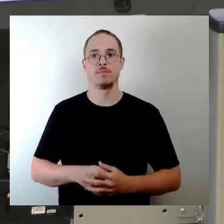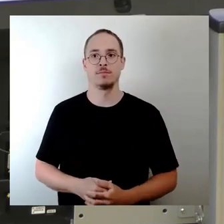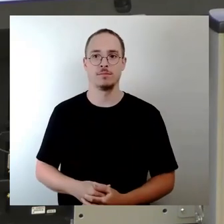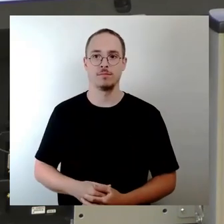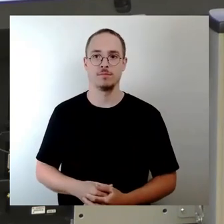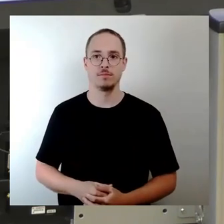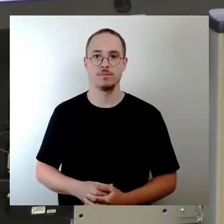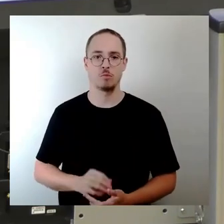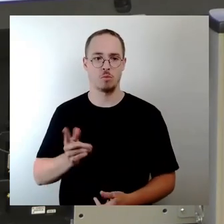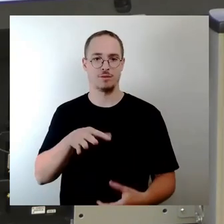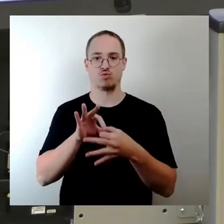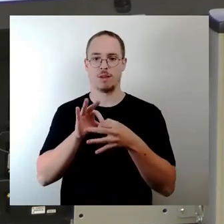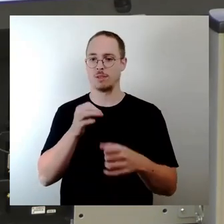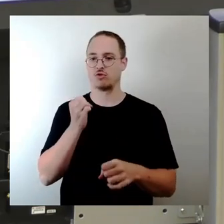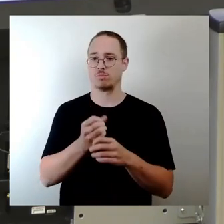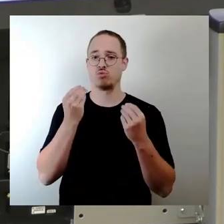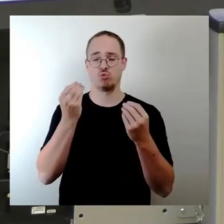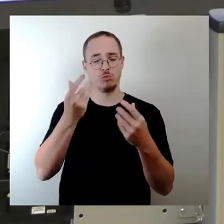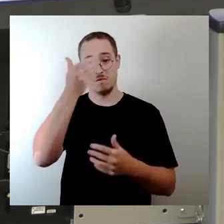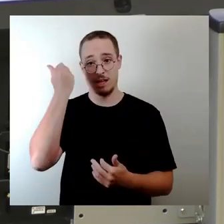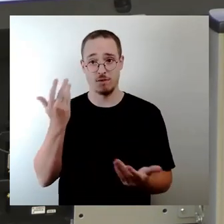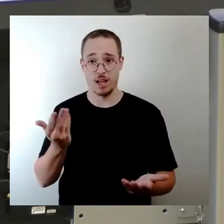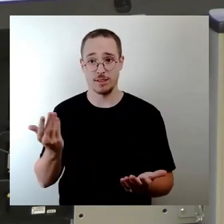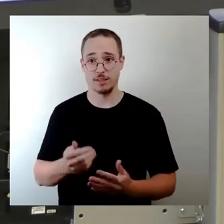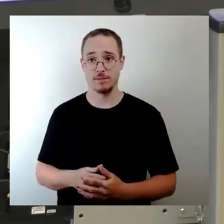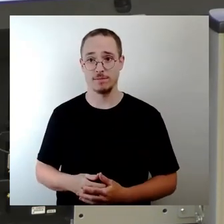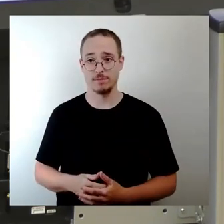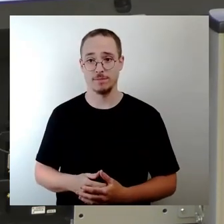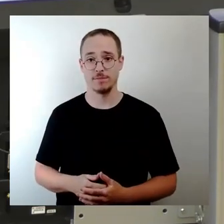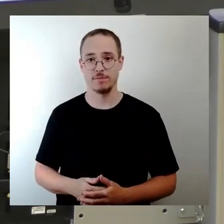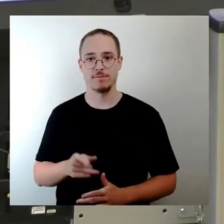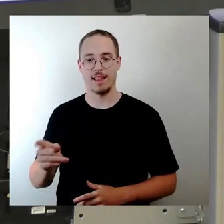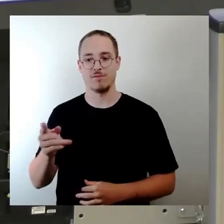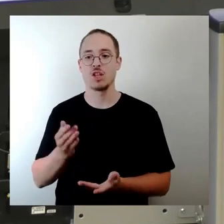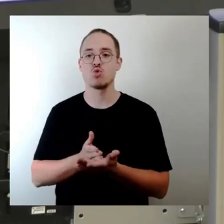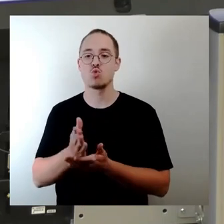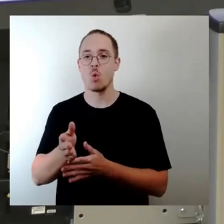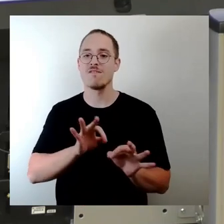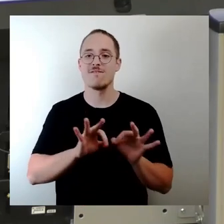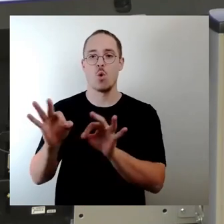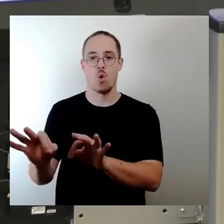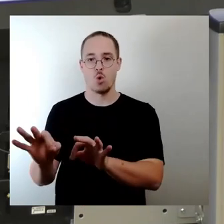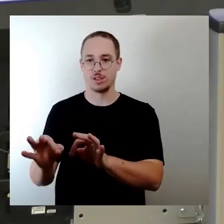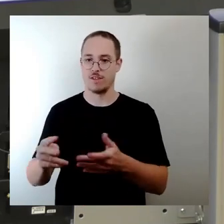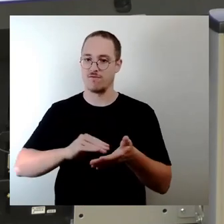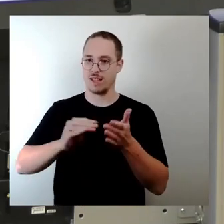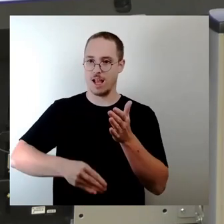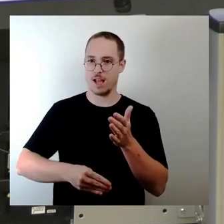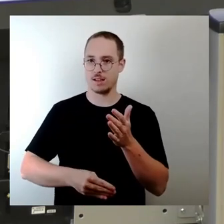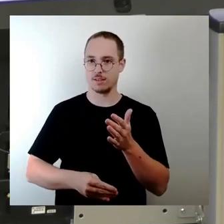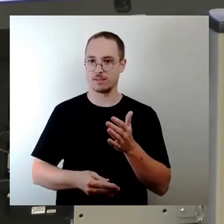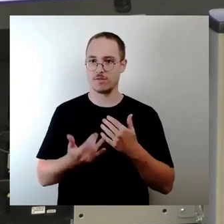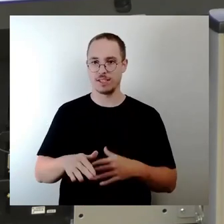gern vergessen, dass es auch dort einen sogenannten Durchführungsvertrag gab. Herrn Riedel wird ja von vielen Seiten auch immer,